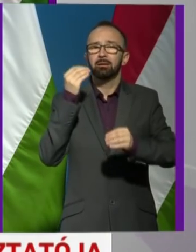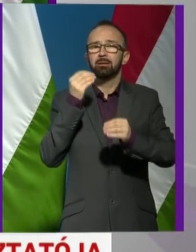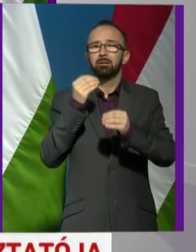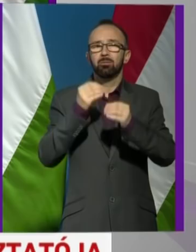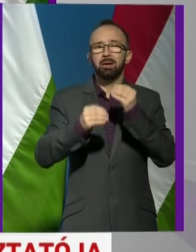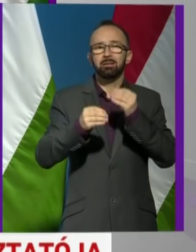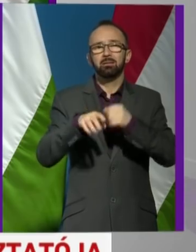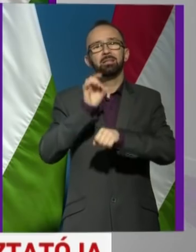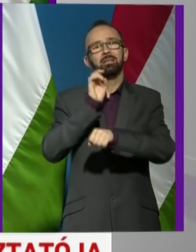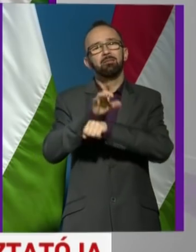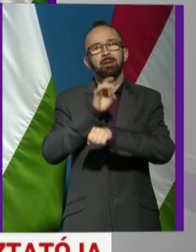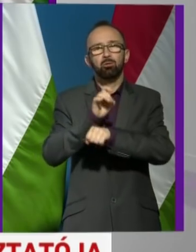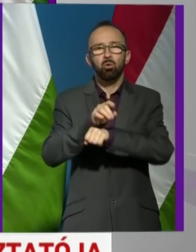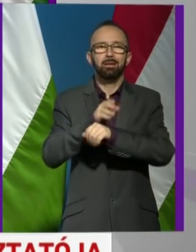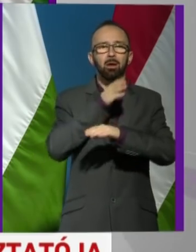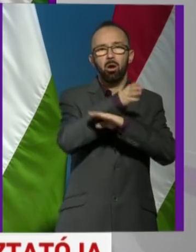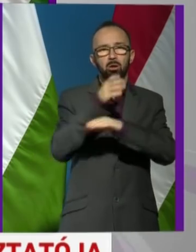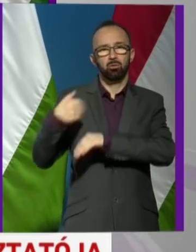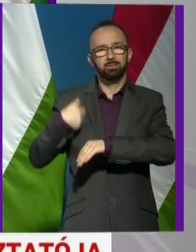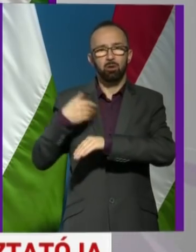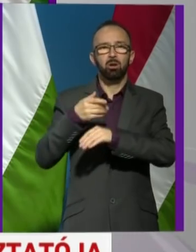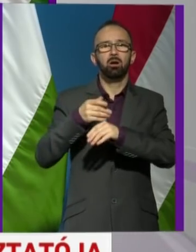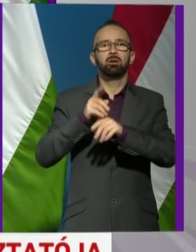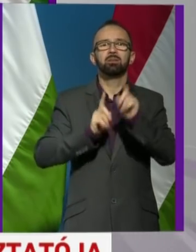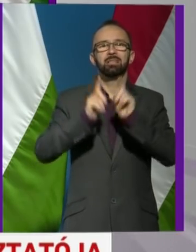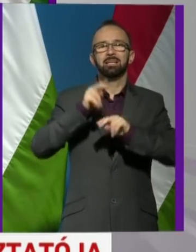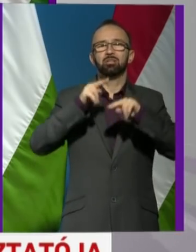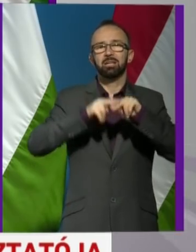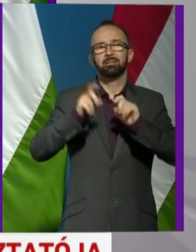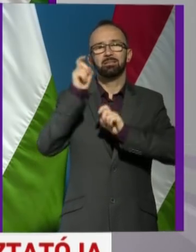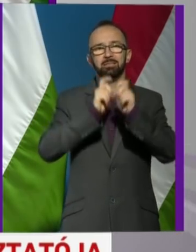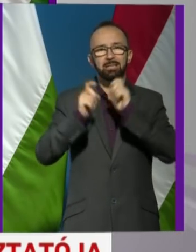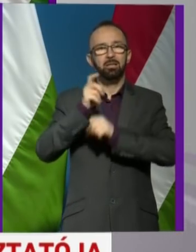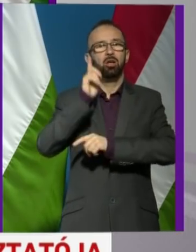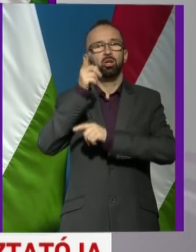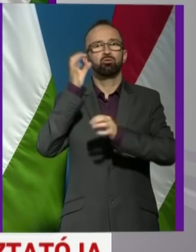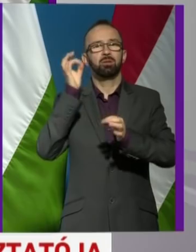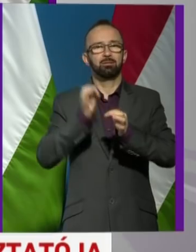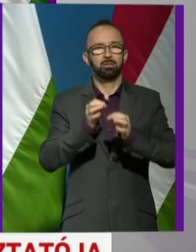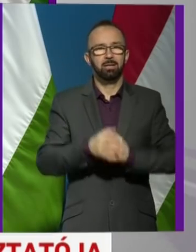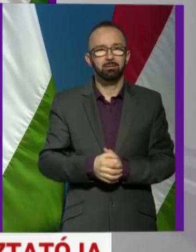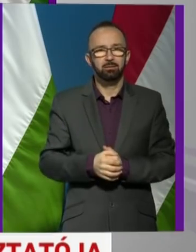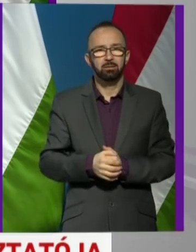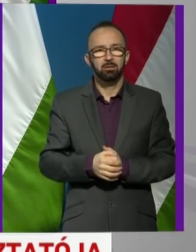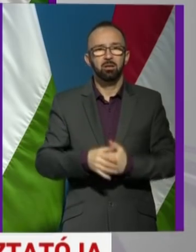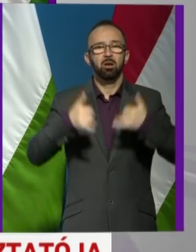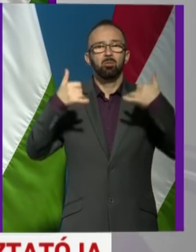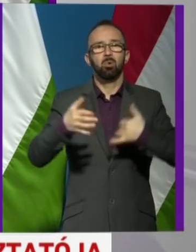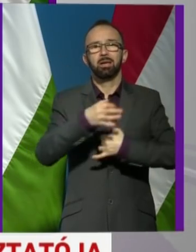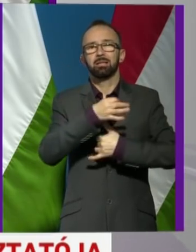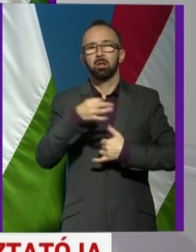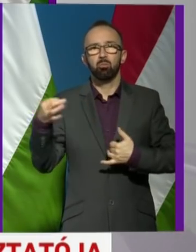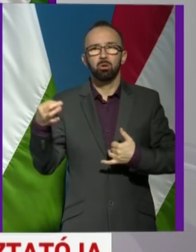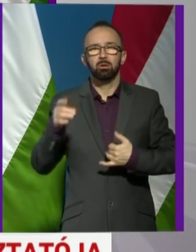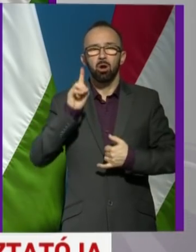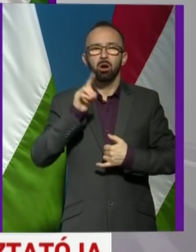az infektológiákra kerülnek be az eljárásrend szerint a gyanús esetek. A mai napon,